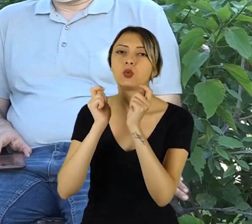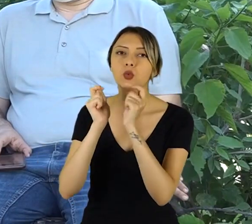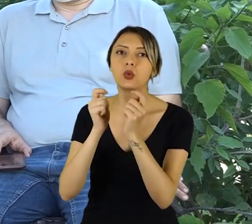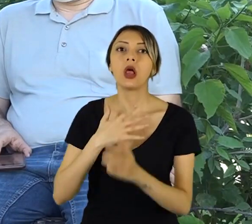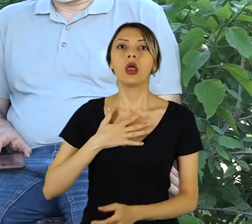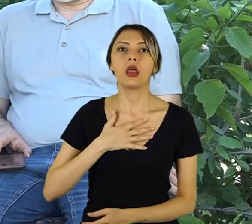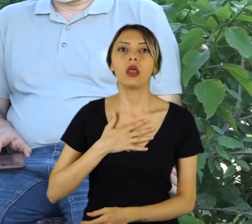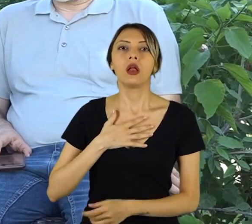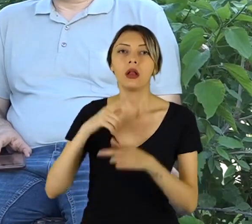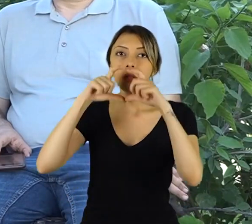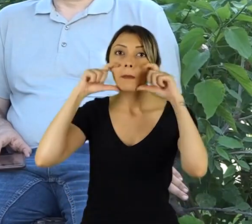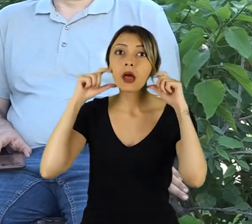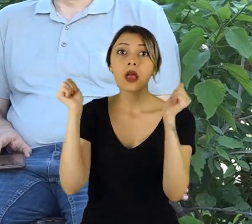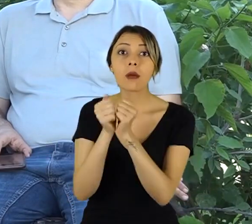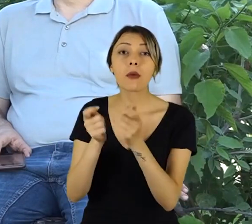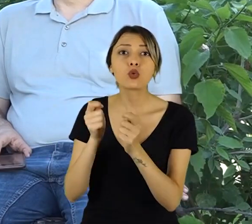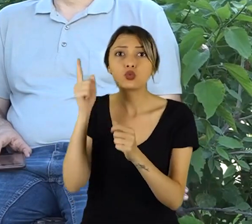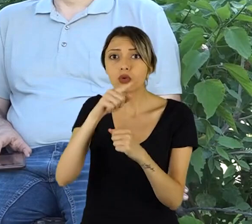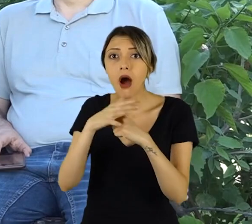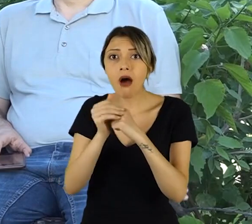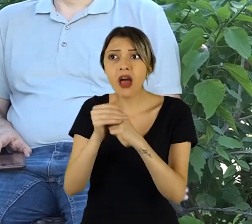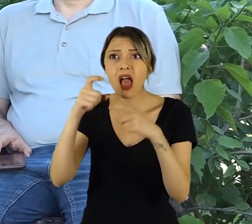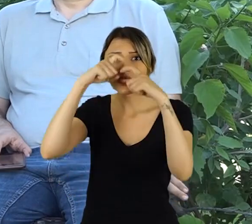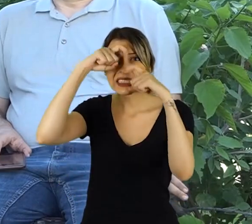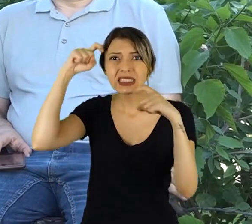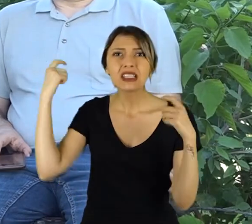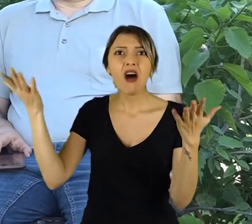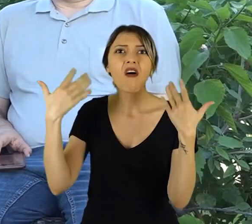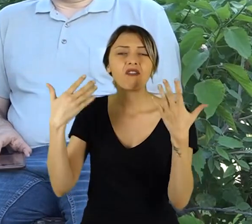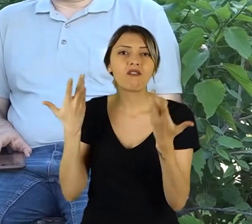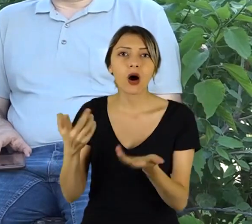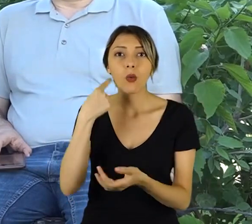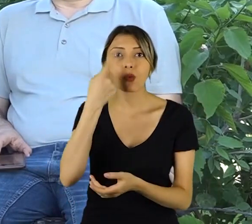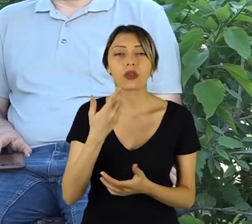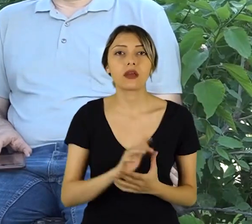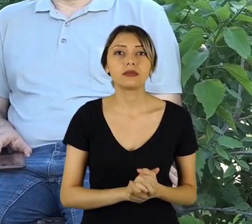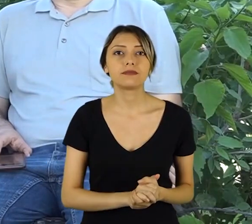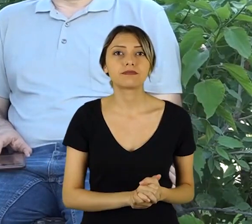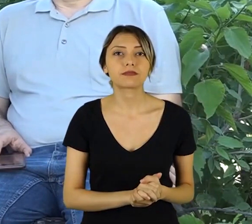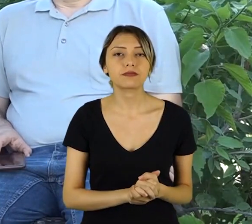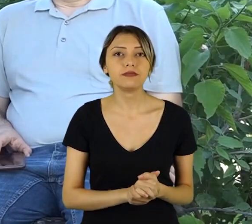Nefes alması zor. Antalya gibi sıcak yerde gerçekten zor başarıyor. Bir de şey oluyor mu Kiraz Hanım,